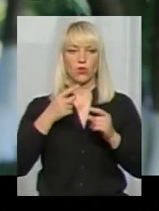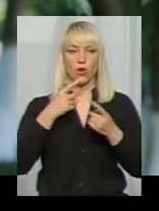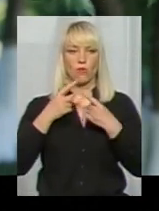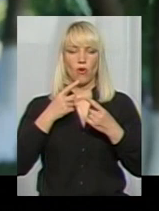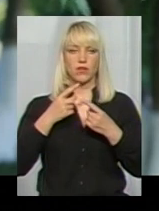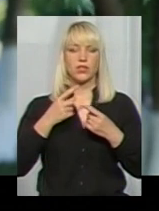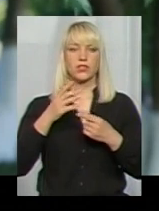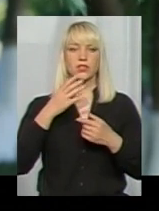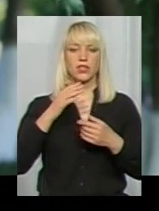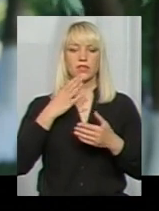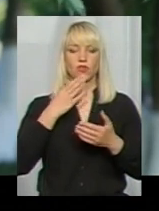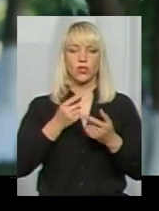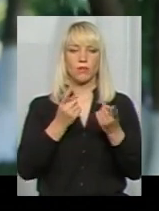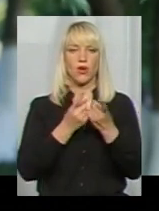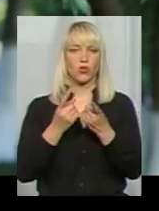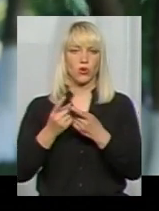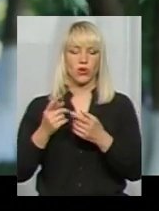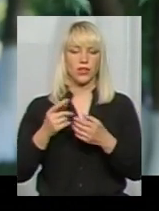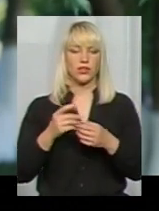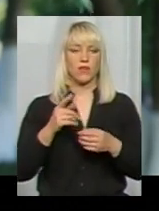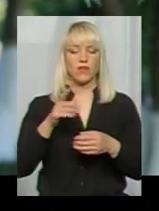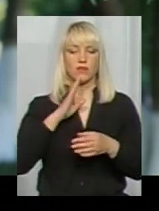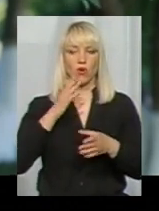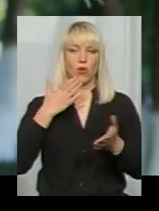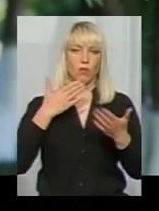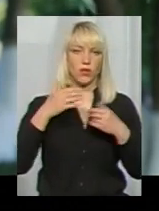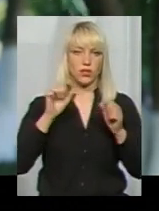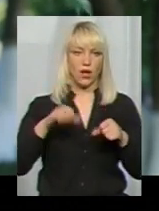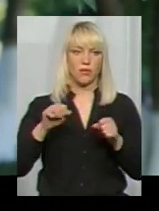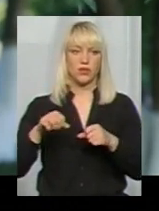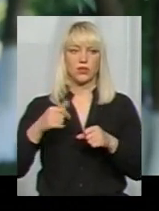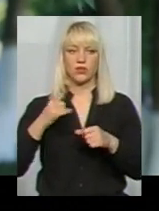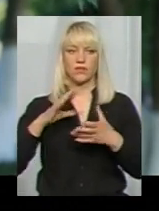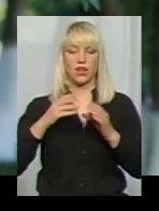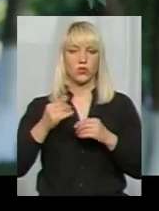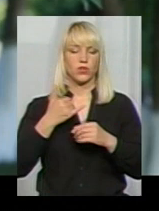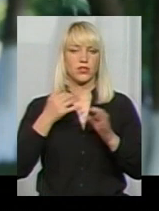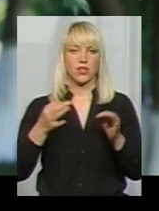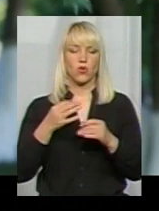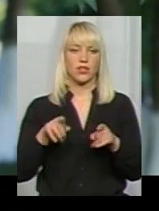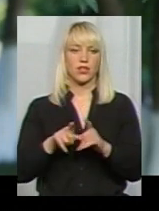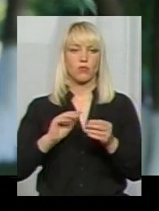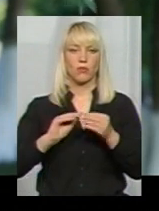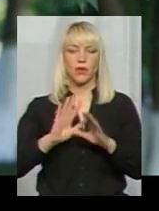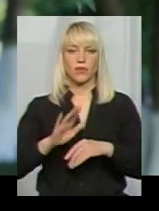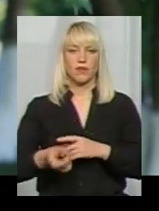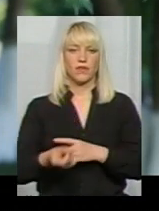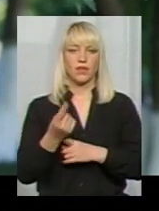однолітками. Хоча вона є комунікабельною дитиною, і взагалі в нас таких проблем ніколи не виникало.